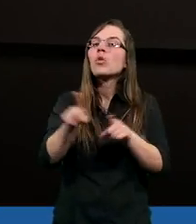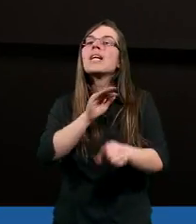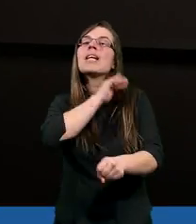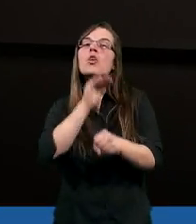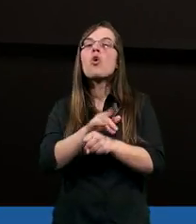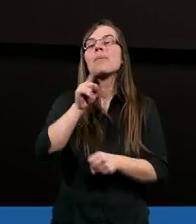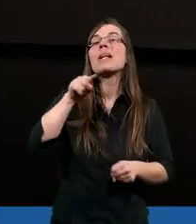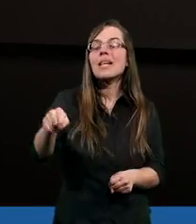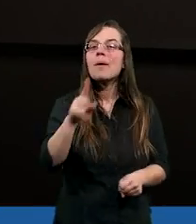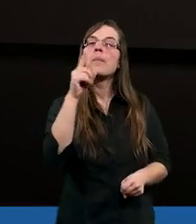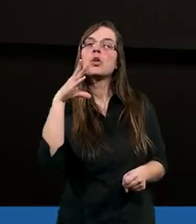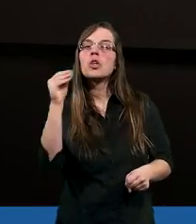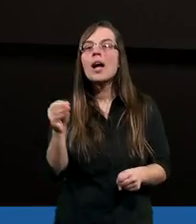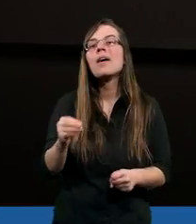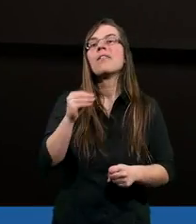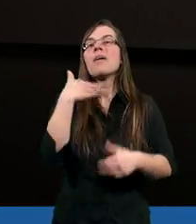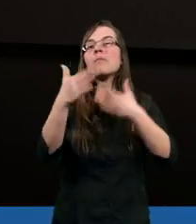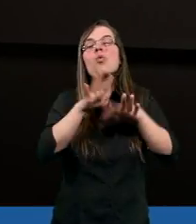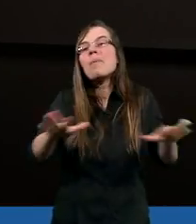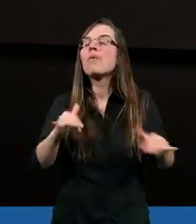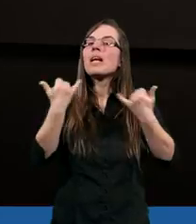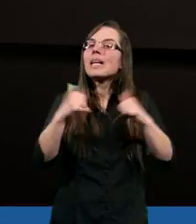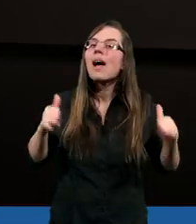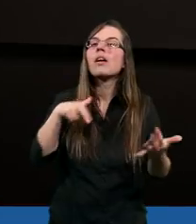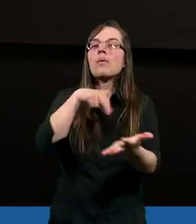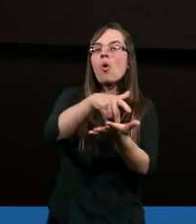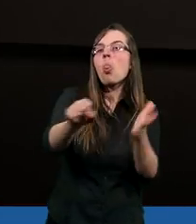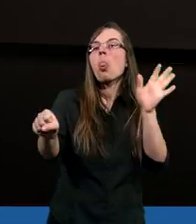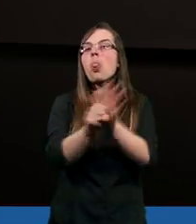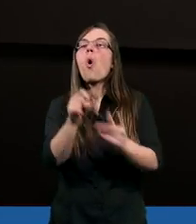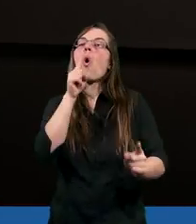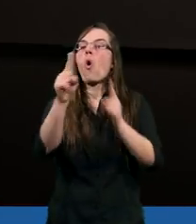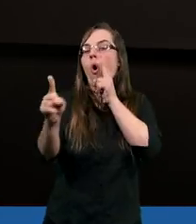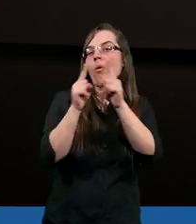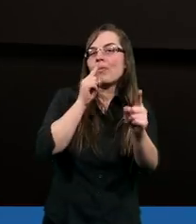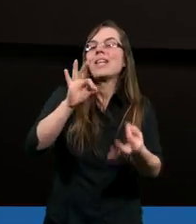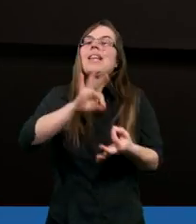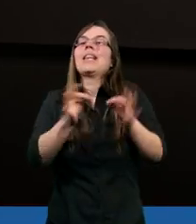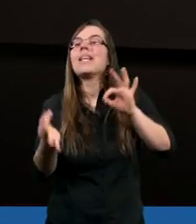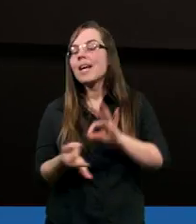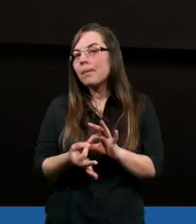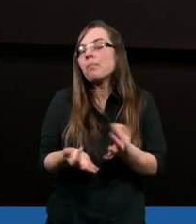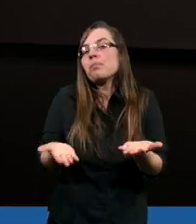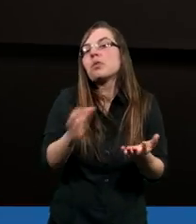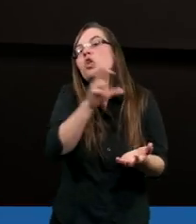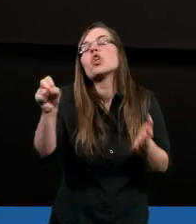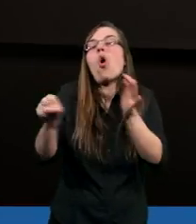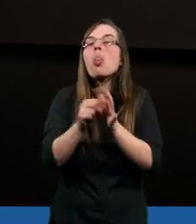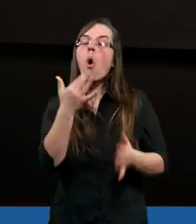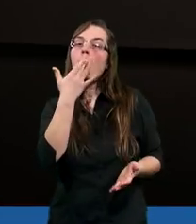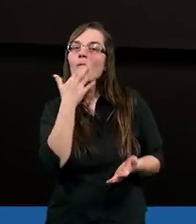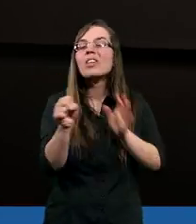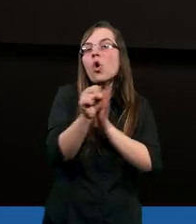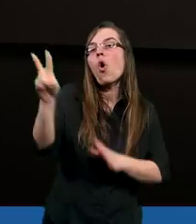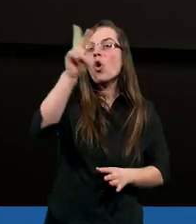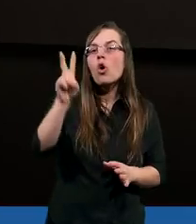się, że zupełnie inaczej podchodzimy do rozmowy, gdy, czy nawet do mówienia